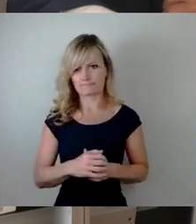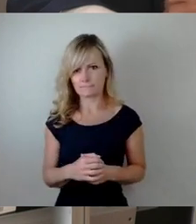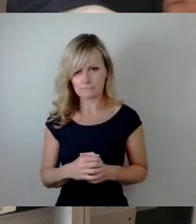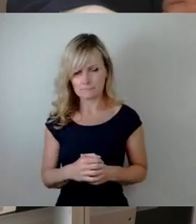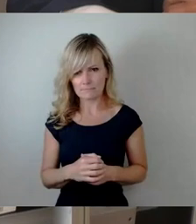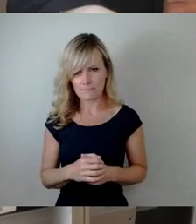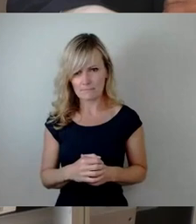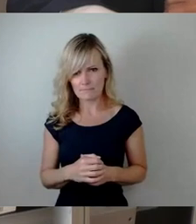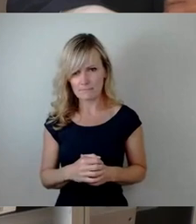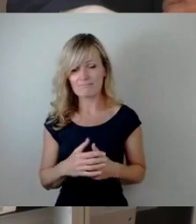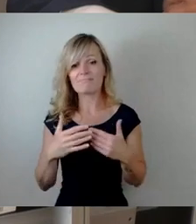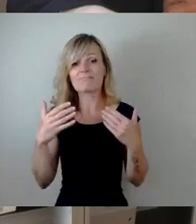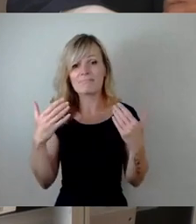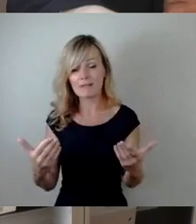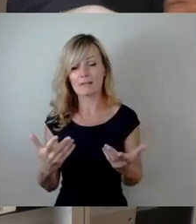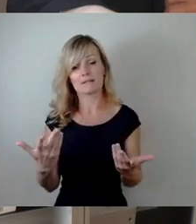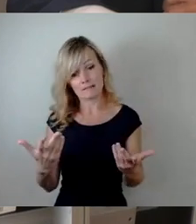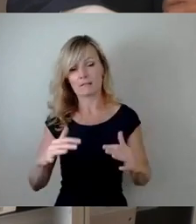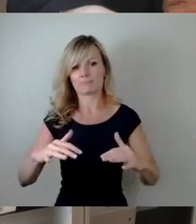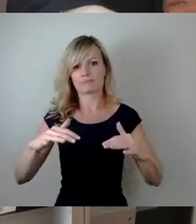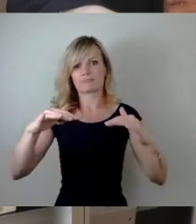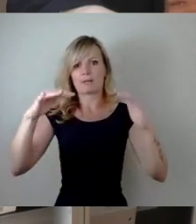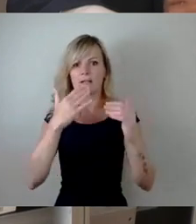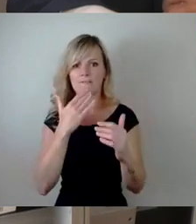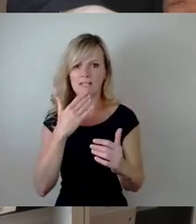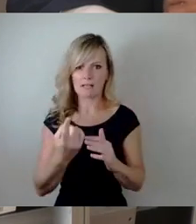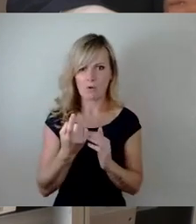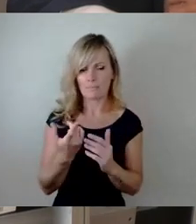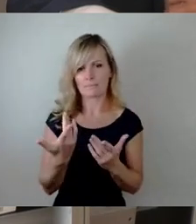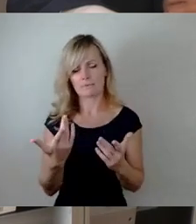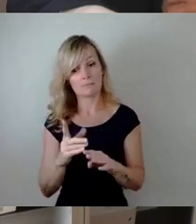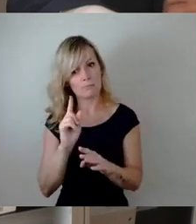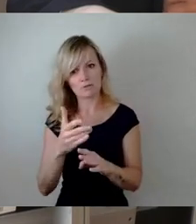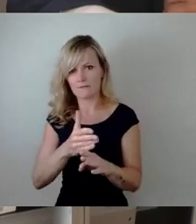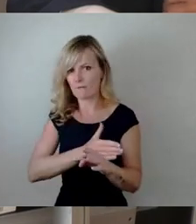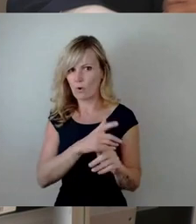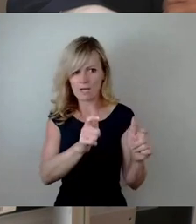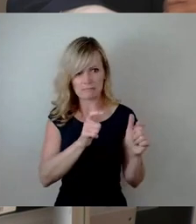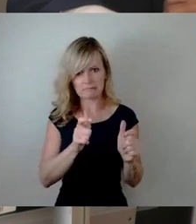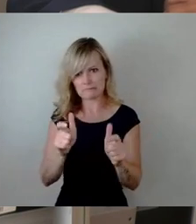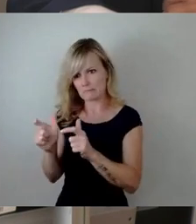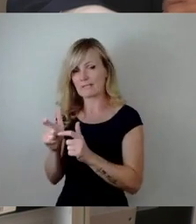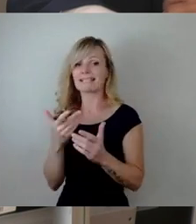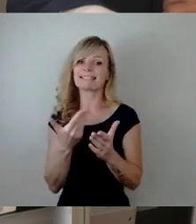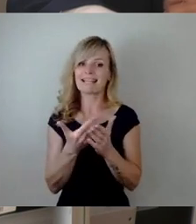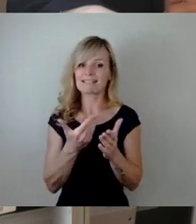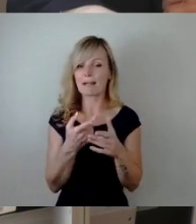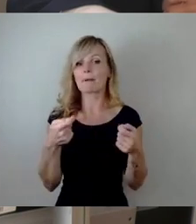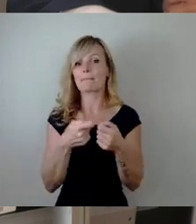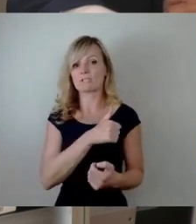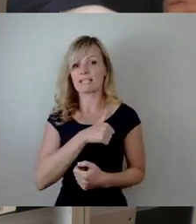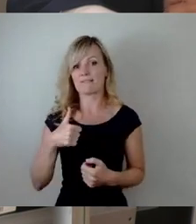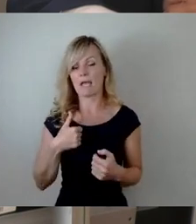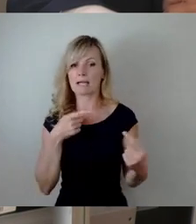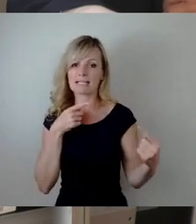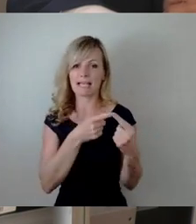drastisch erhöhen. Dazu sind wir unter anderem mit der Bundeswehr im direkten Austausch. Ob und wie